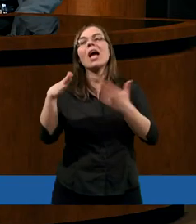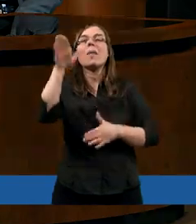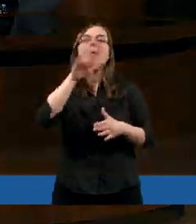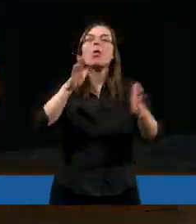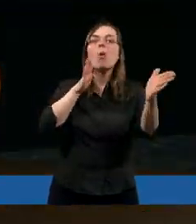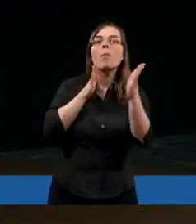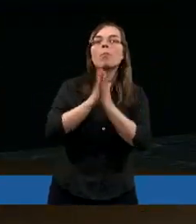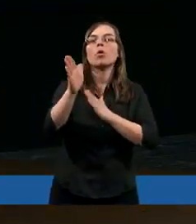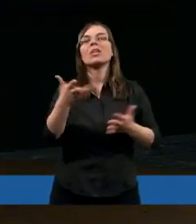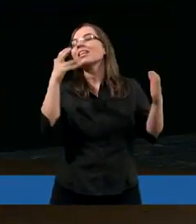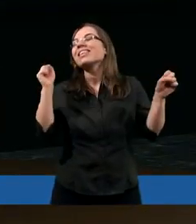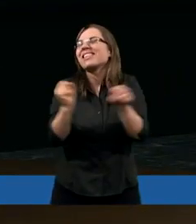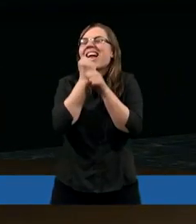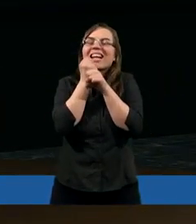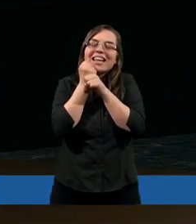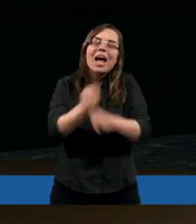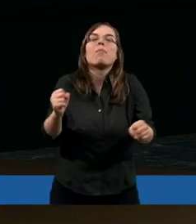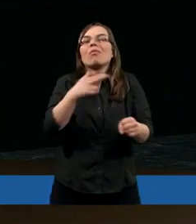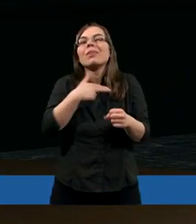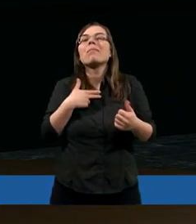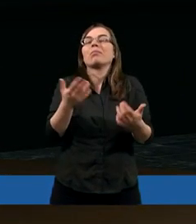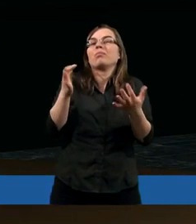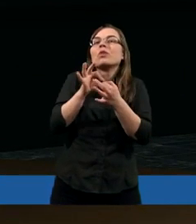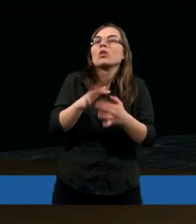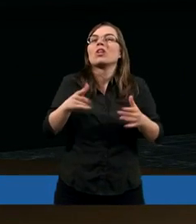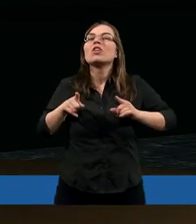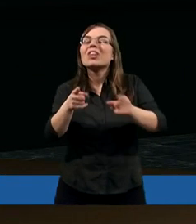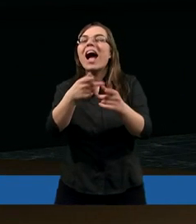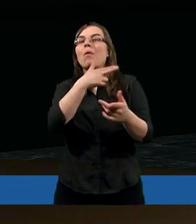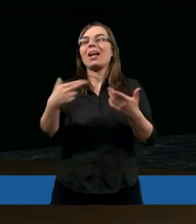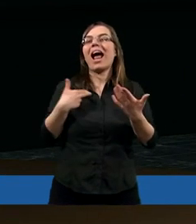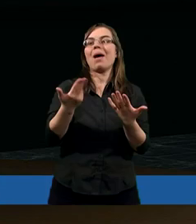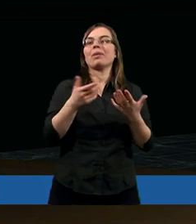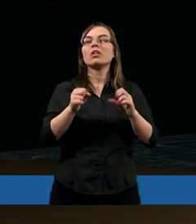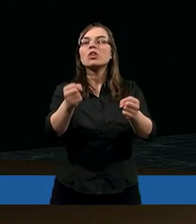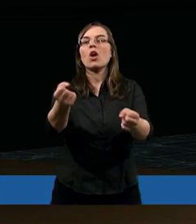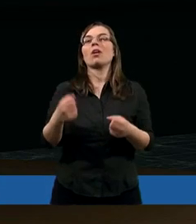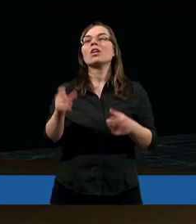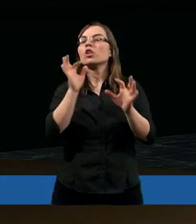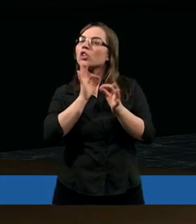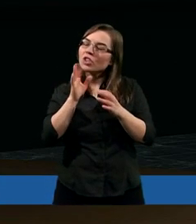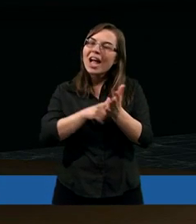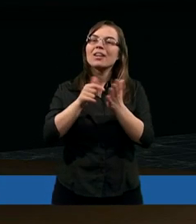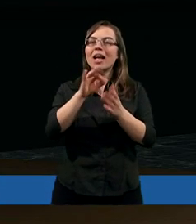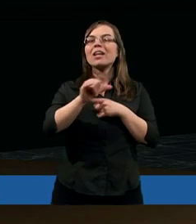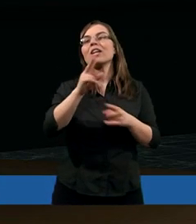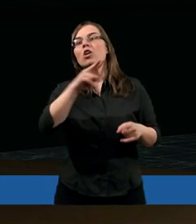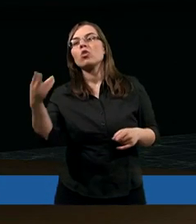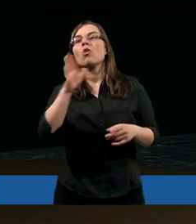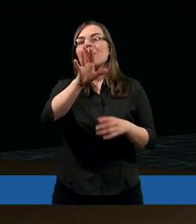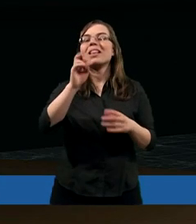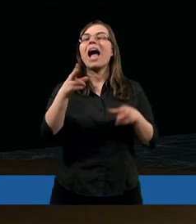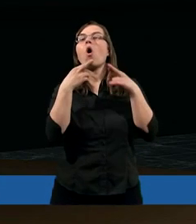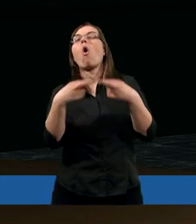po prostu niesamowicie się manifestuje. No tak często. A z drugiej strony mieli taką